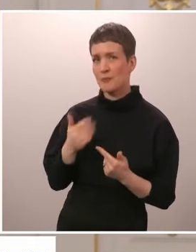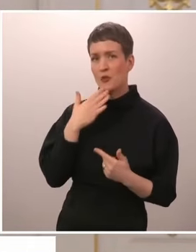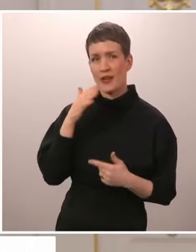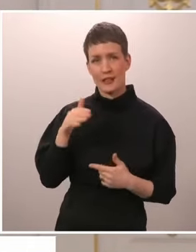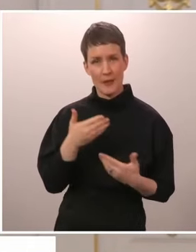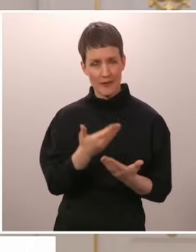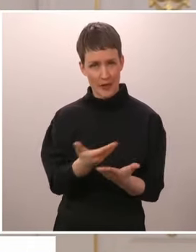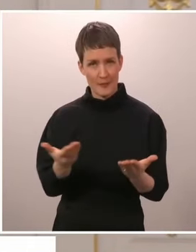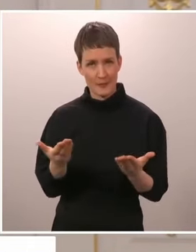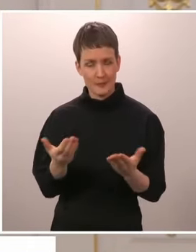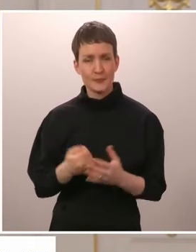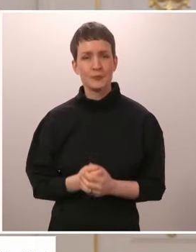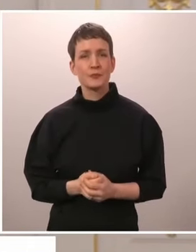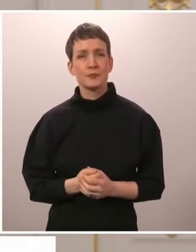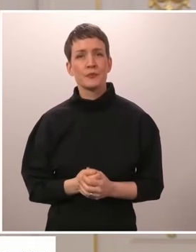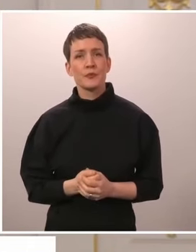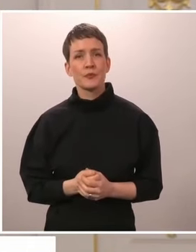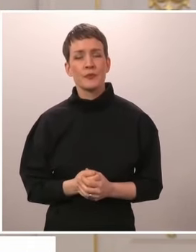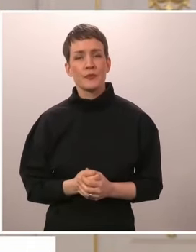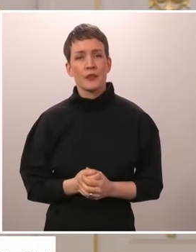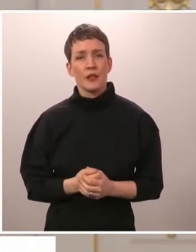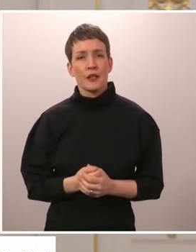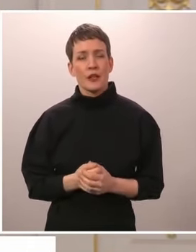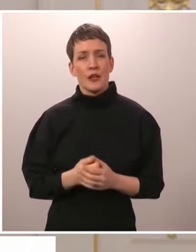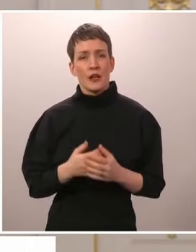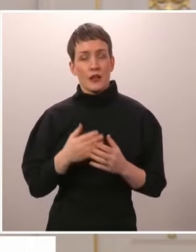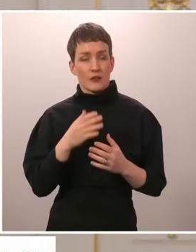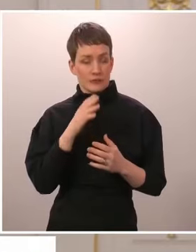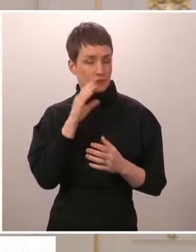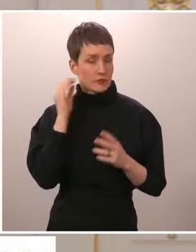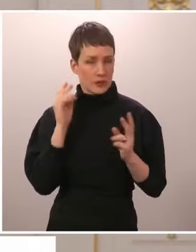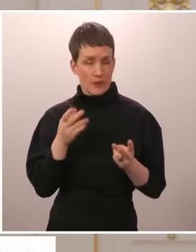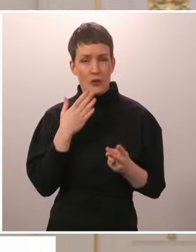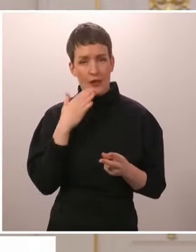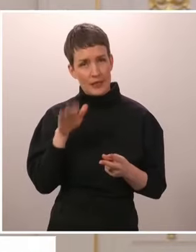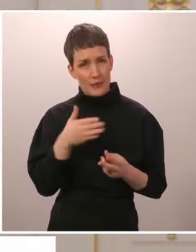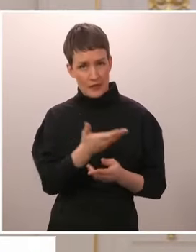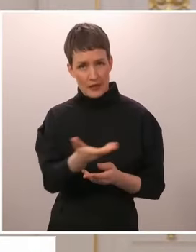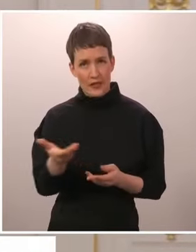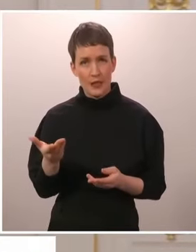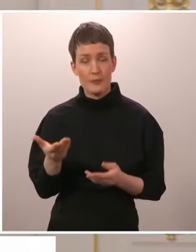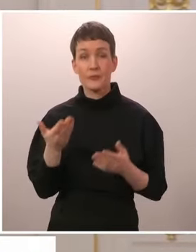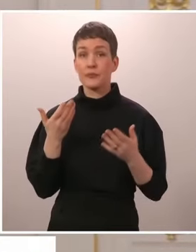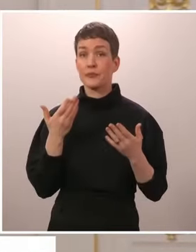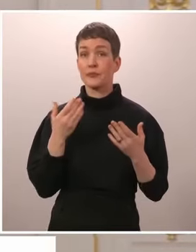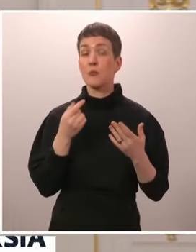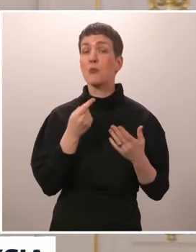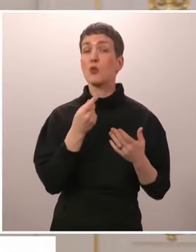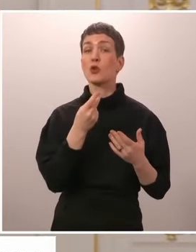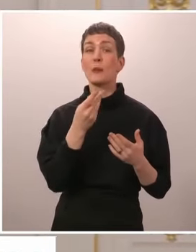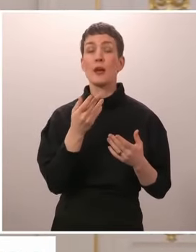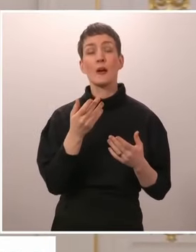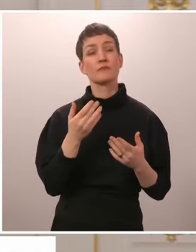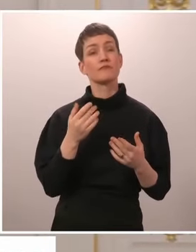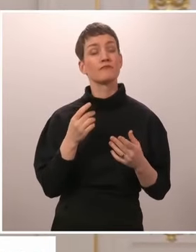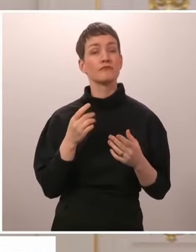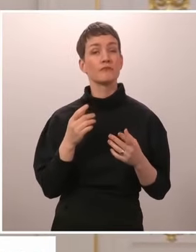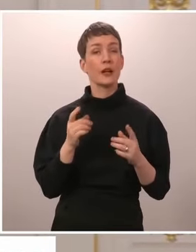iltapäivää. GoFTA Middati-tialla. Sitten tehtäisiin sillä tavalla, että kävisin läpi muutamia ehkä